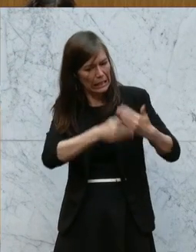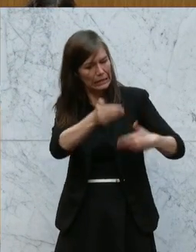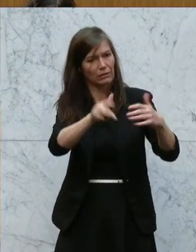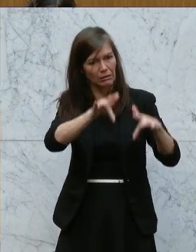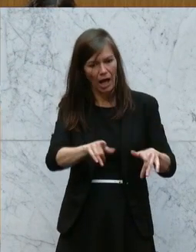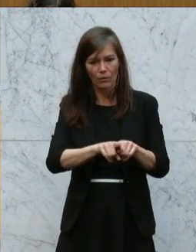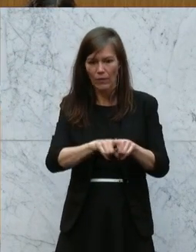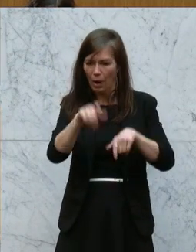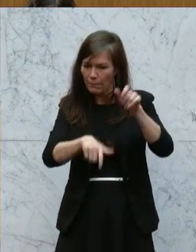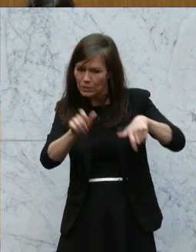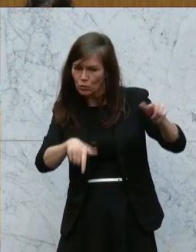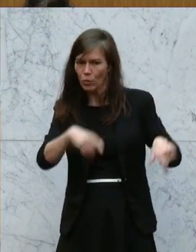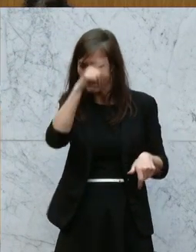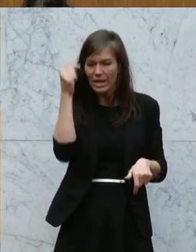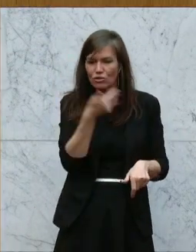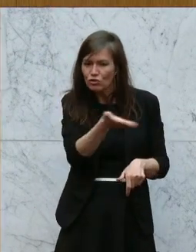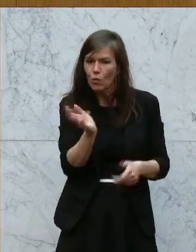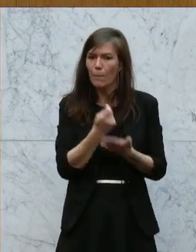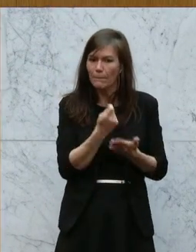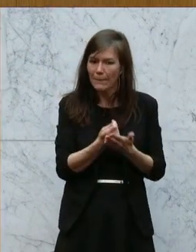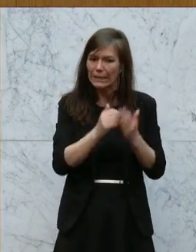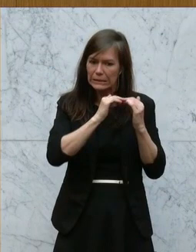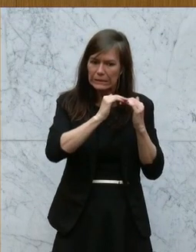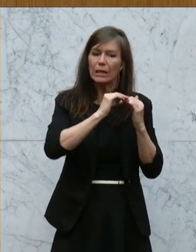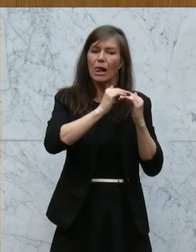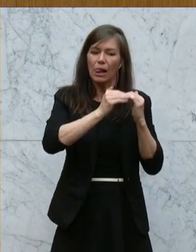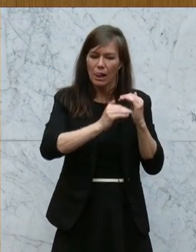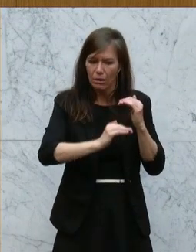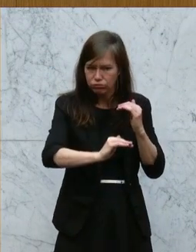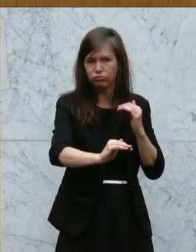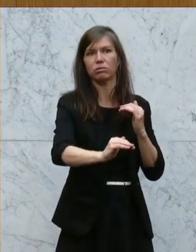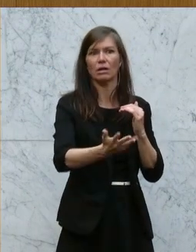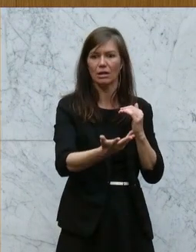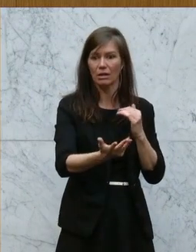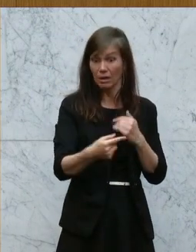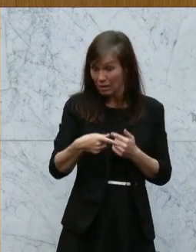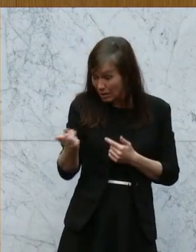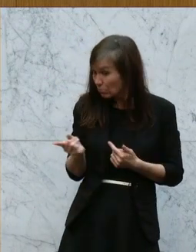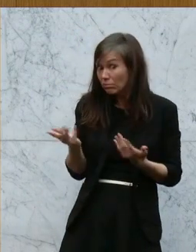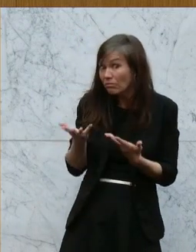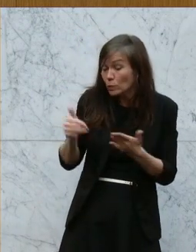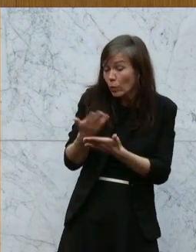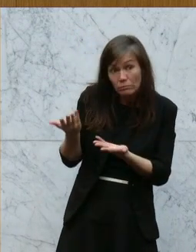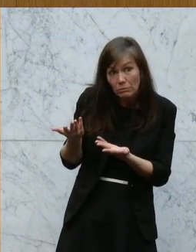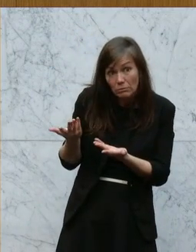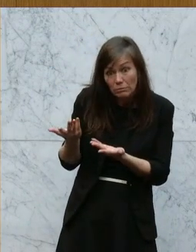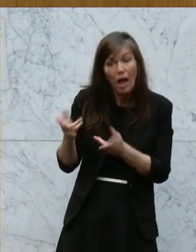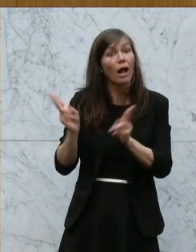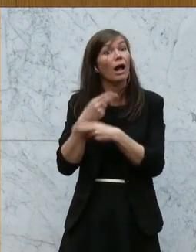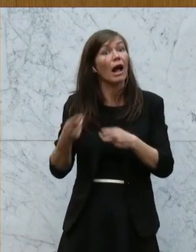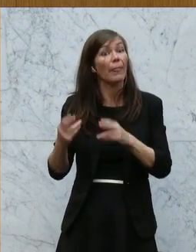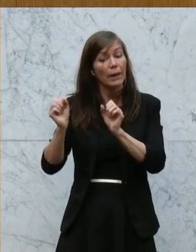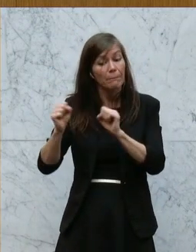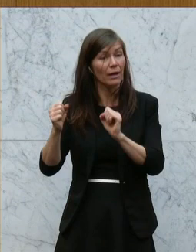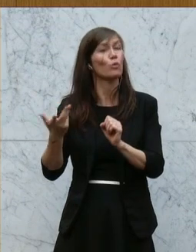ist und auch die Menschen und auch langfristig die Preise sinken. Sie können sich nicht einigen und das ist eine Schande in so einer Zeit. Wir brauchen